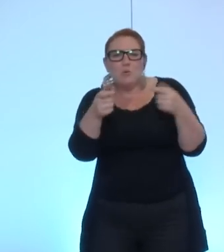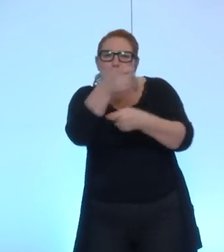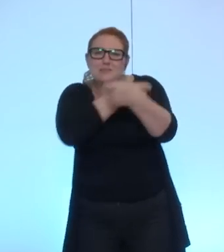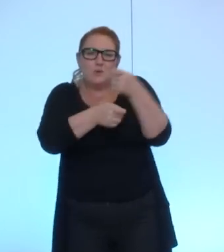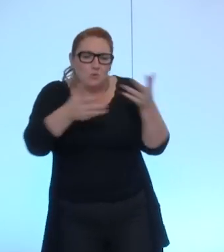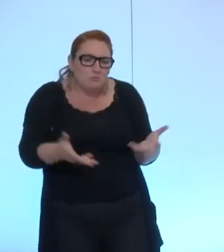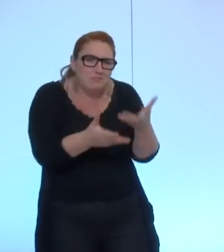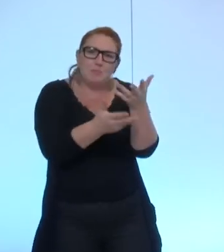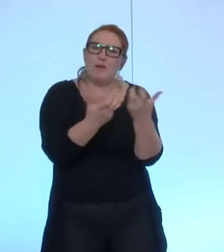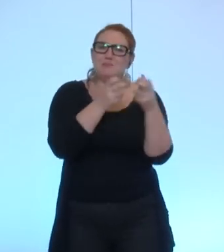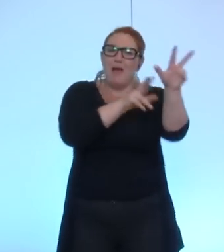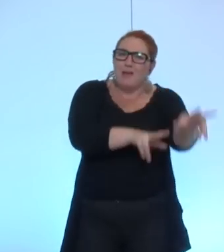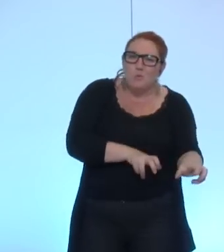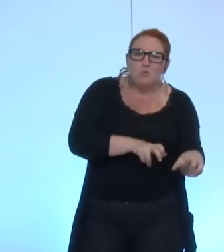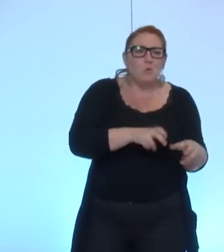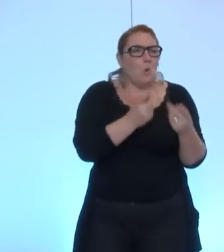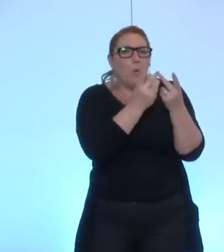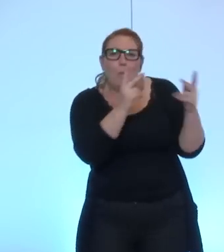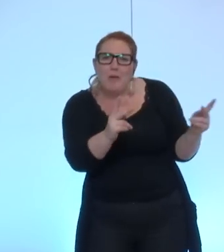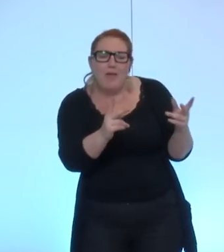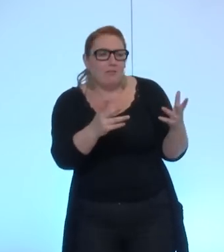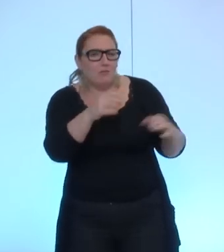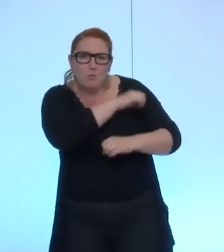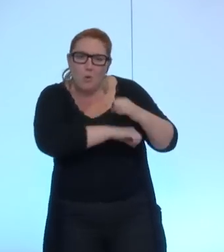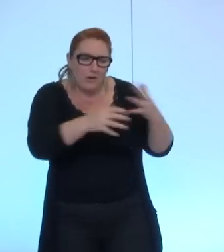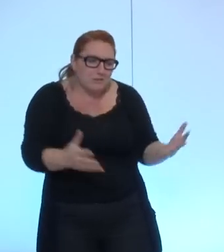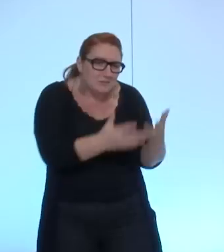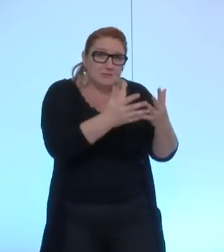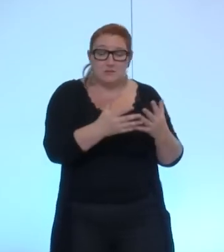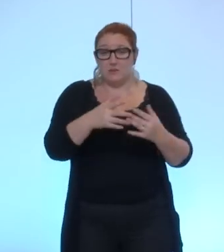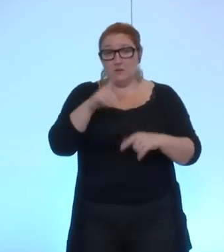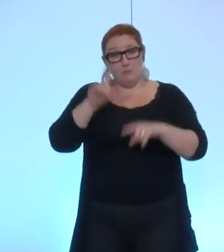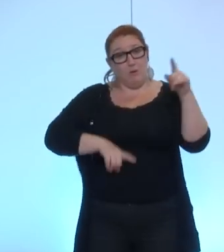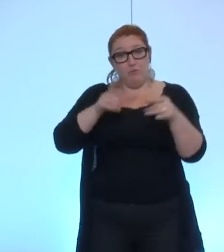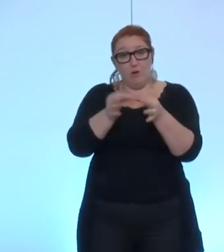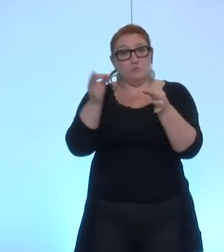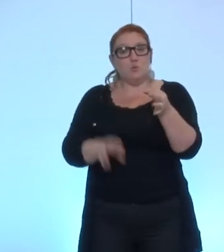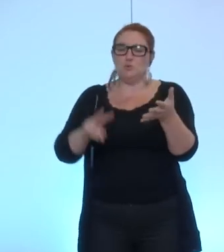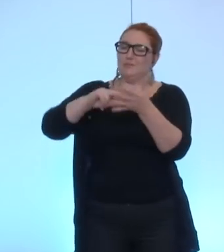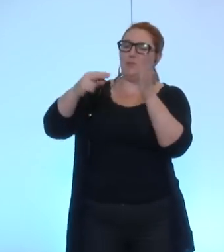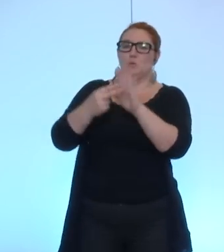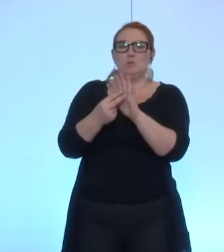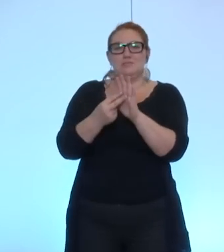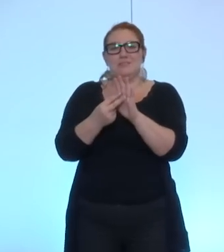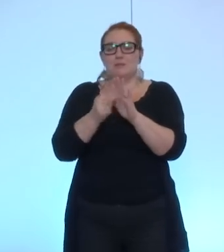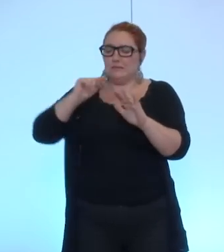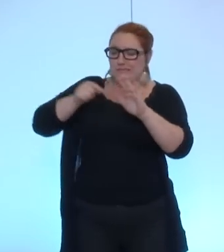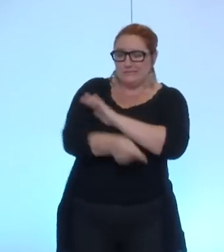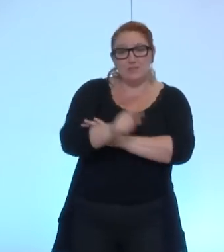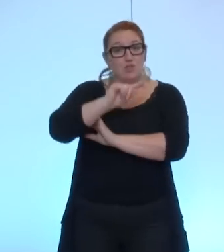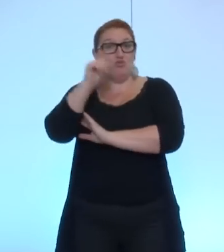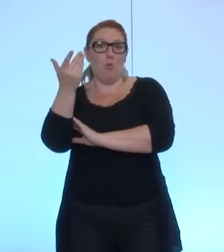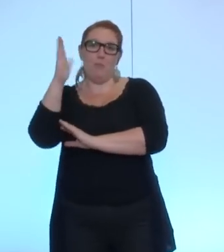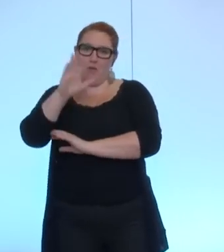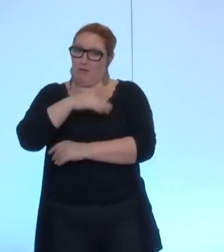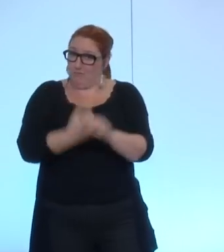le monde de l'agriculture urbaine dans le monde parfois de solutions qui ne sont pas forcément technologiques au sens où on l'entend mais qui